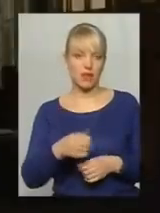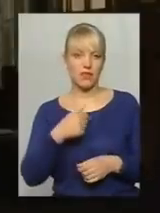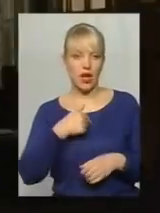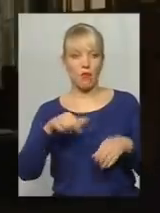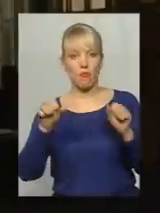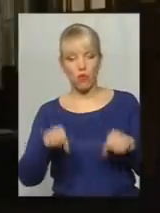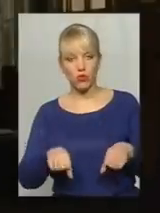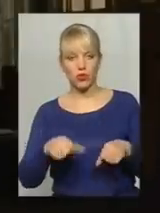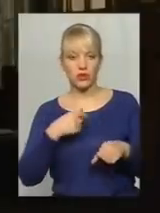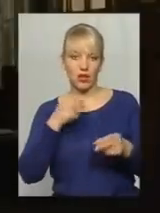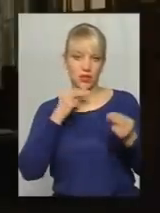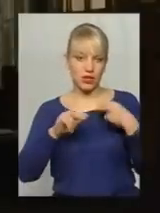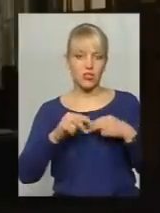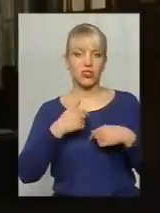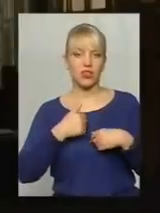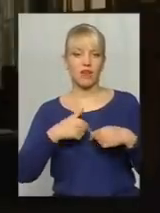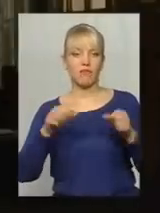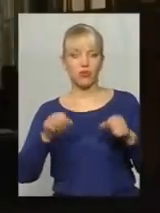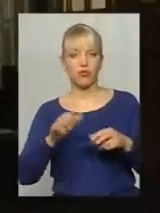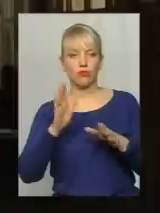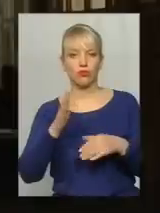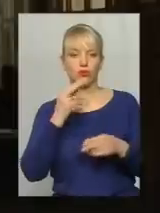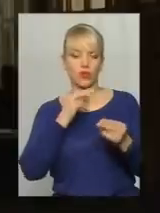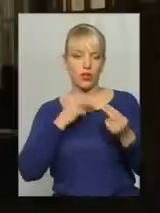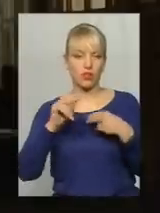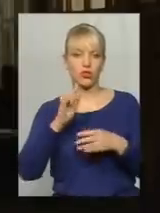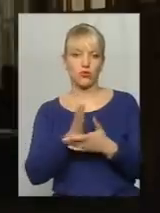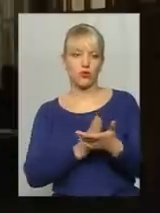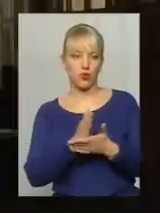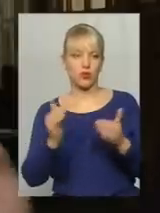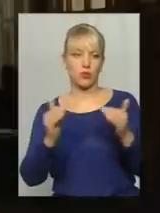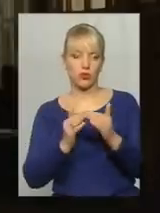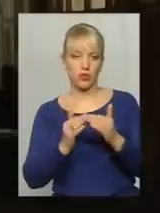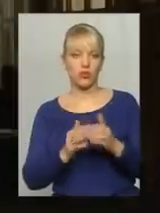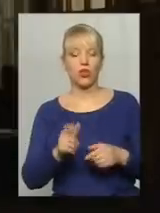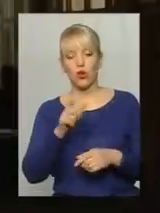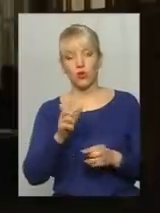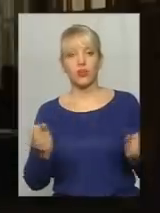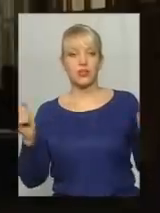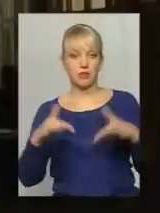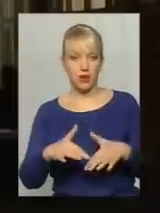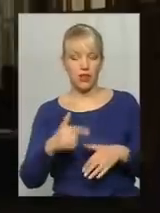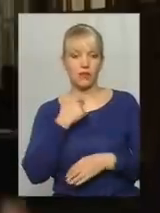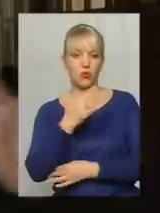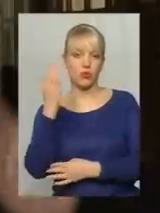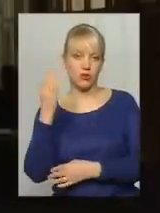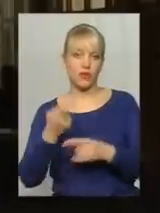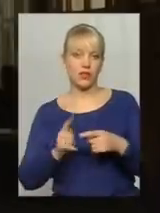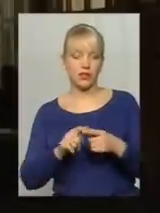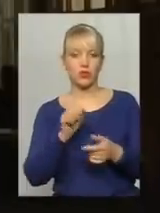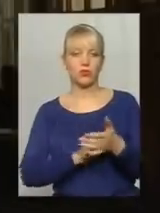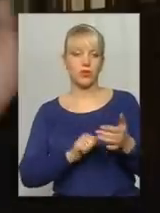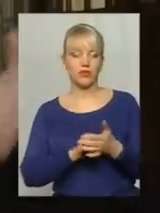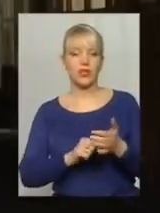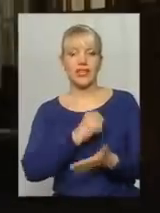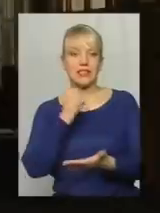краще, я буду вам краще обслуговувати будинок. Люди собі зібралися, проголосували за цього управителя, затвердили